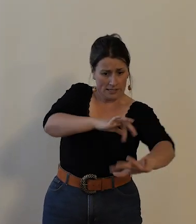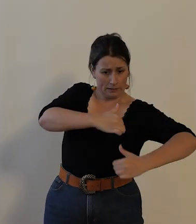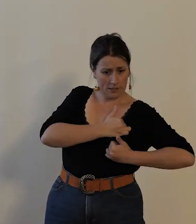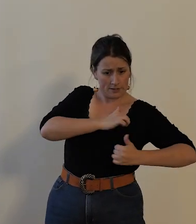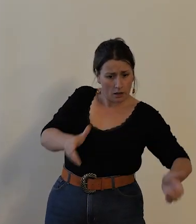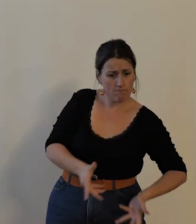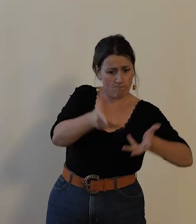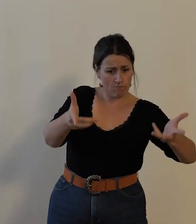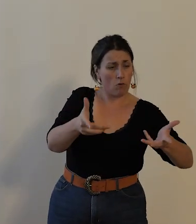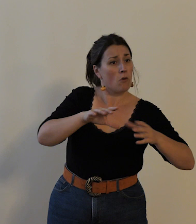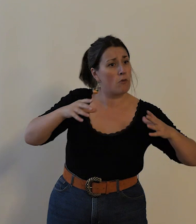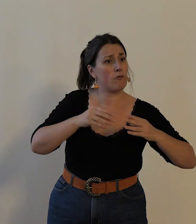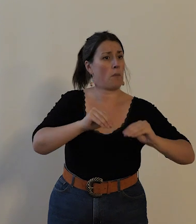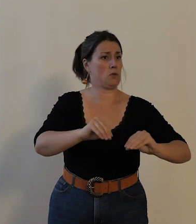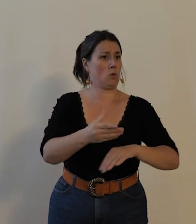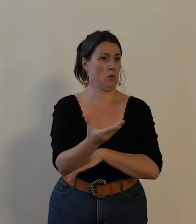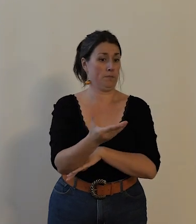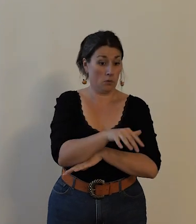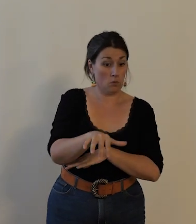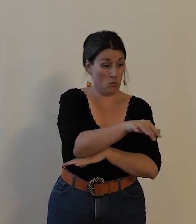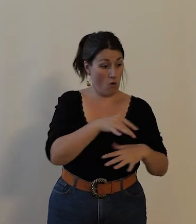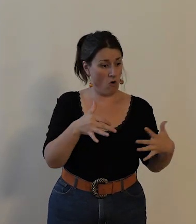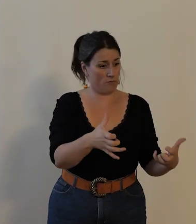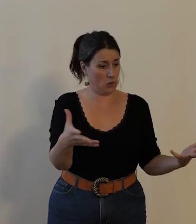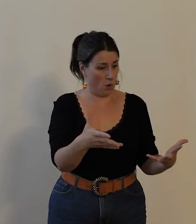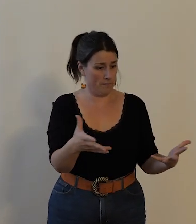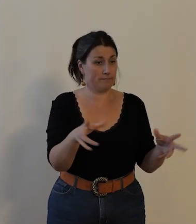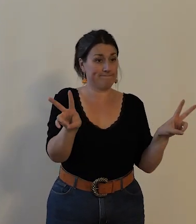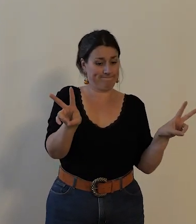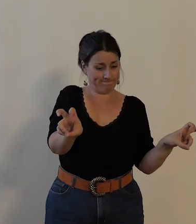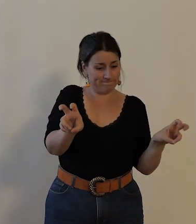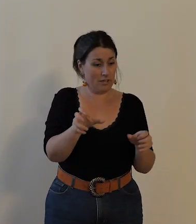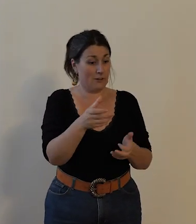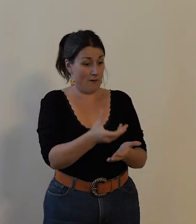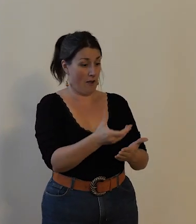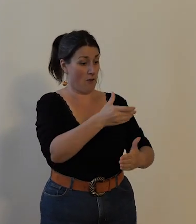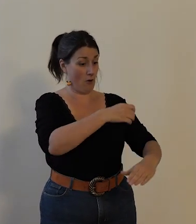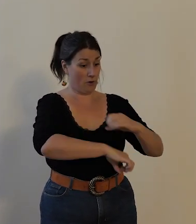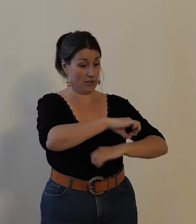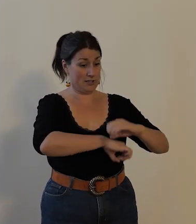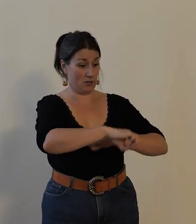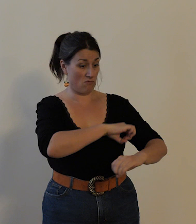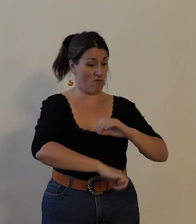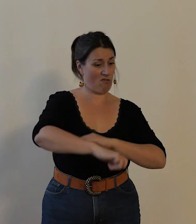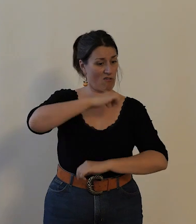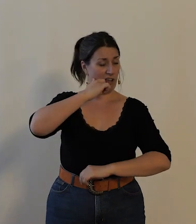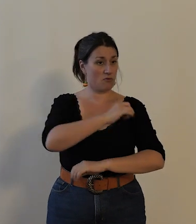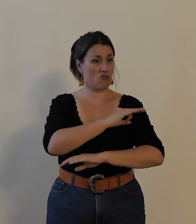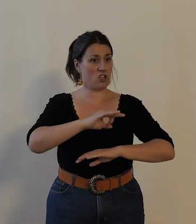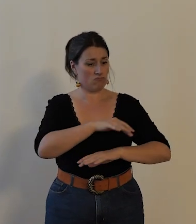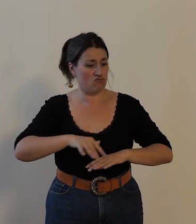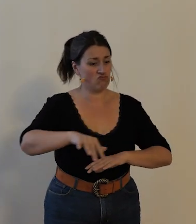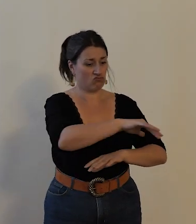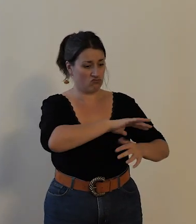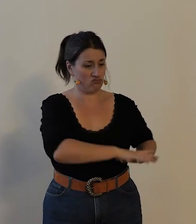en affichant sa volonté je cite de réorganisation de la race française par le